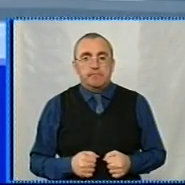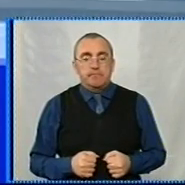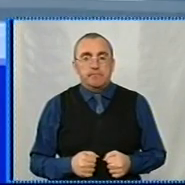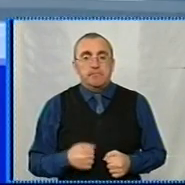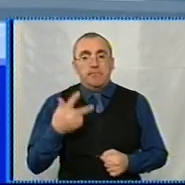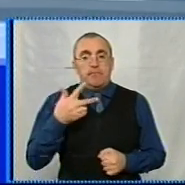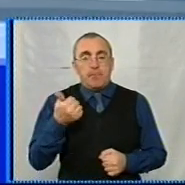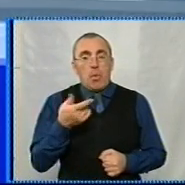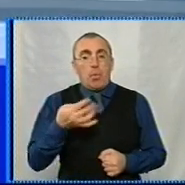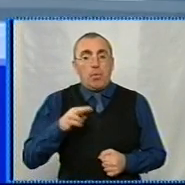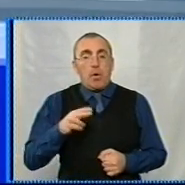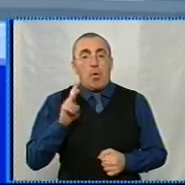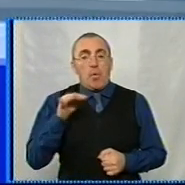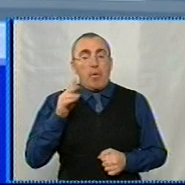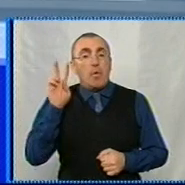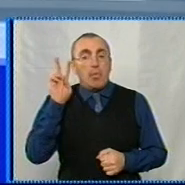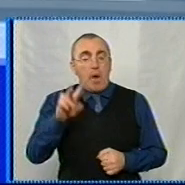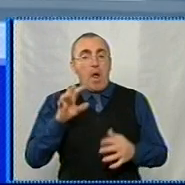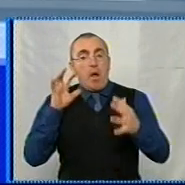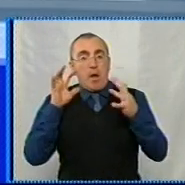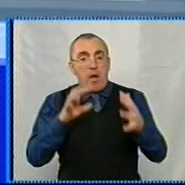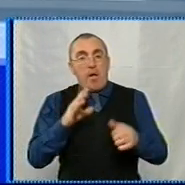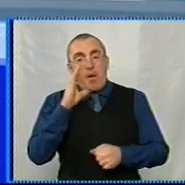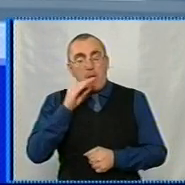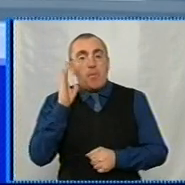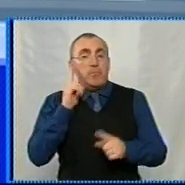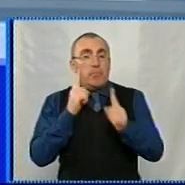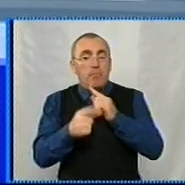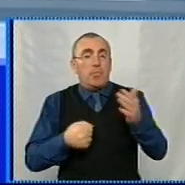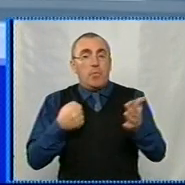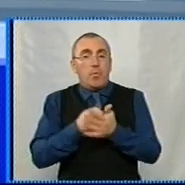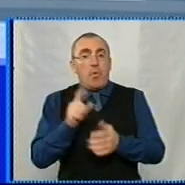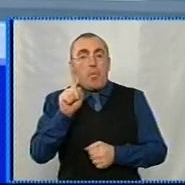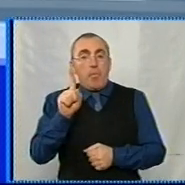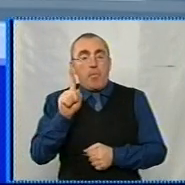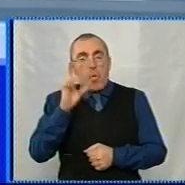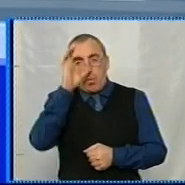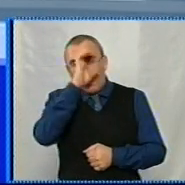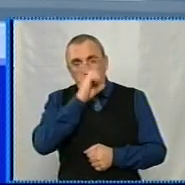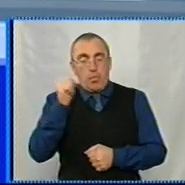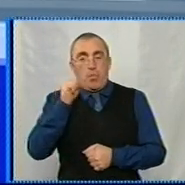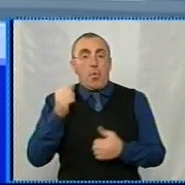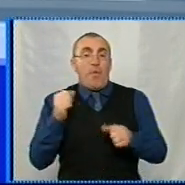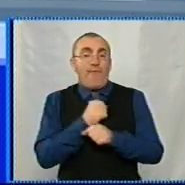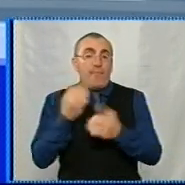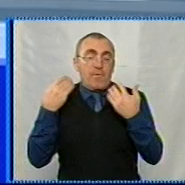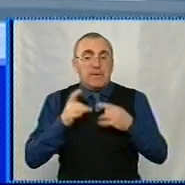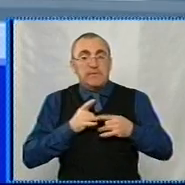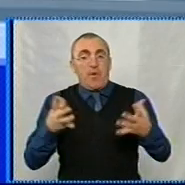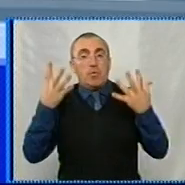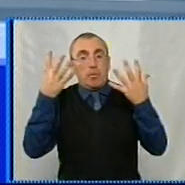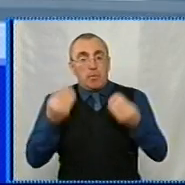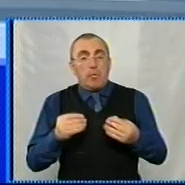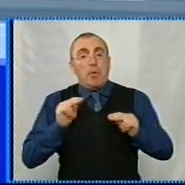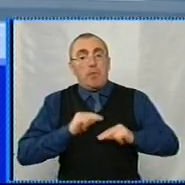31 грудня у Кропивницькому тролейбуси, автобуси і маршрутка їздитимуть до першої години ночі. У вихідні та святкові дні